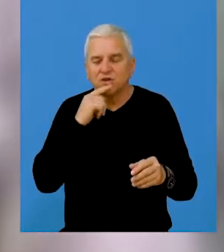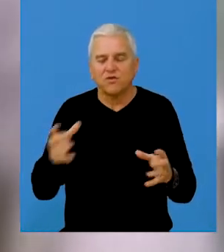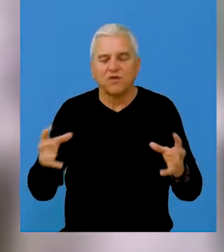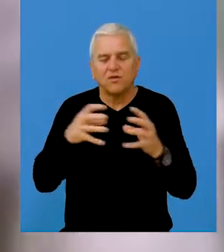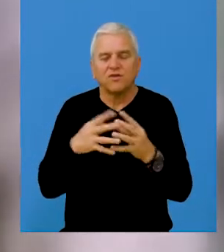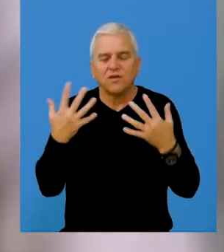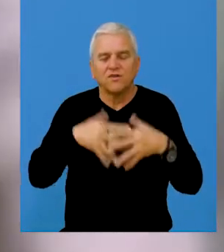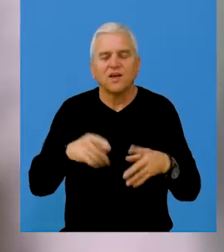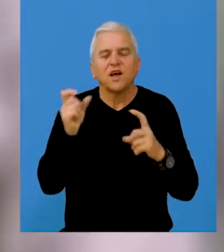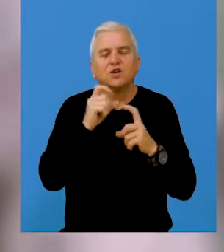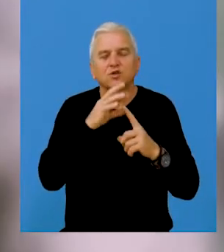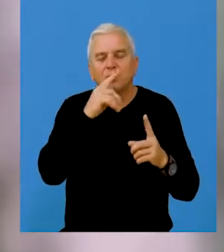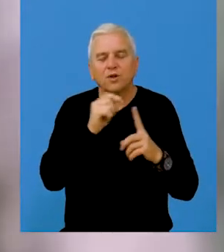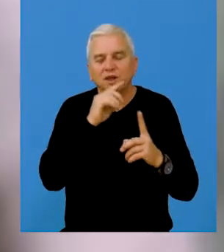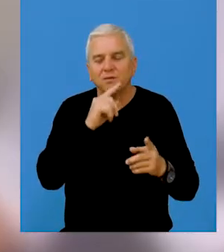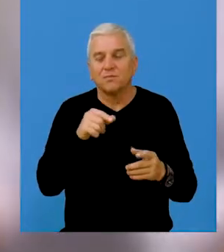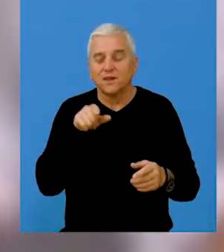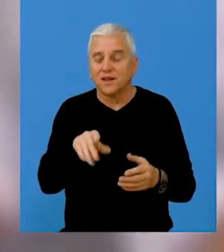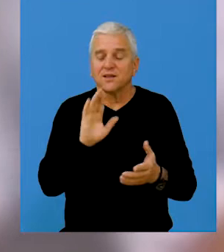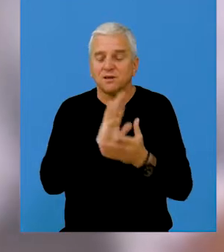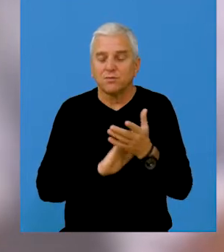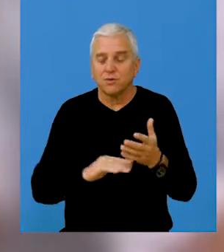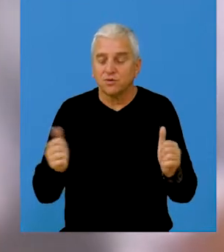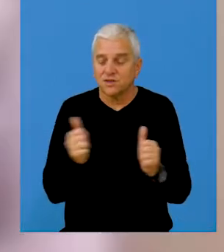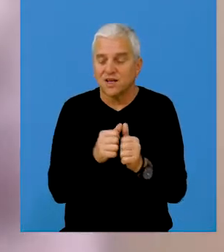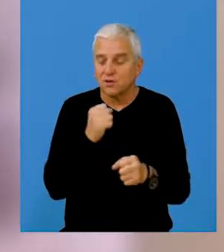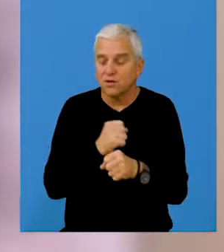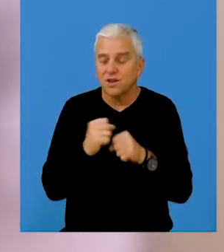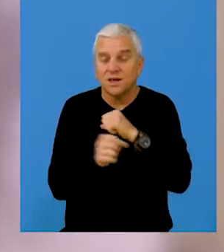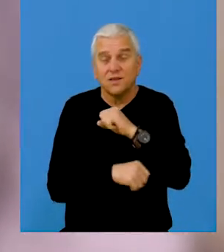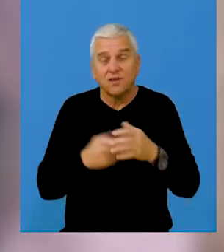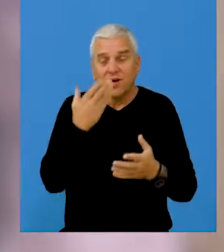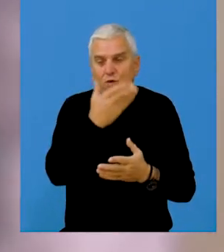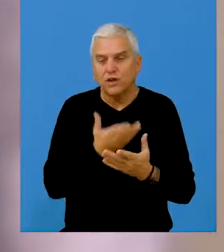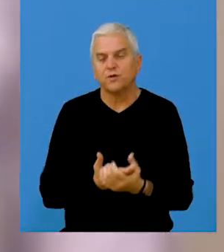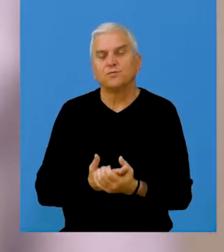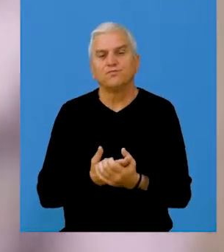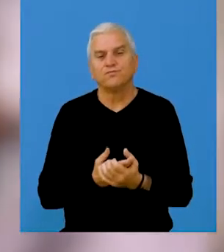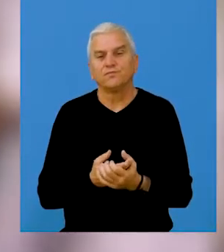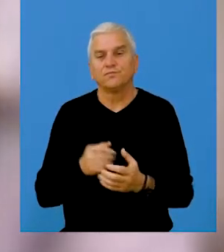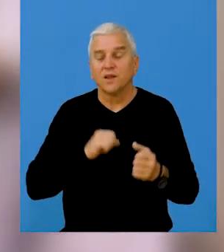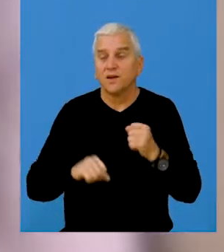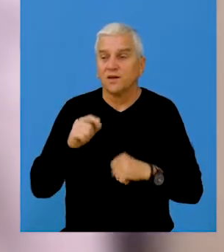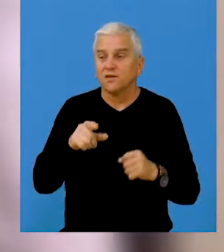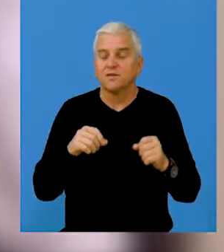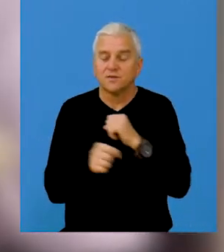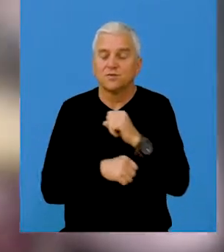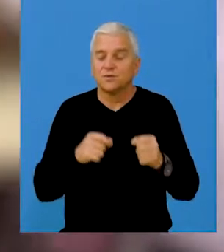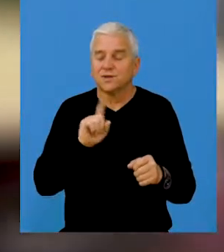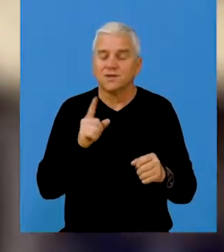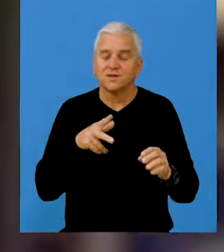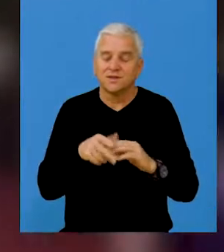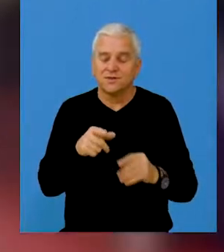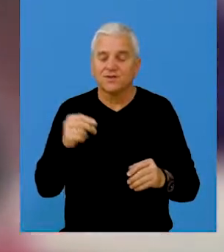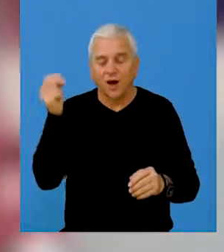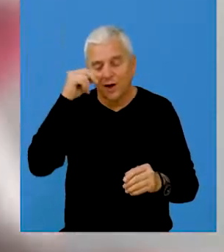koji je funkcionisao u sklopu firme Soja Protein. Onda sam uporedo radio i studirao. Naravno, ne